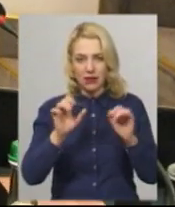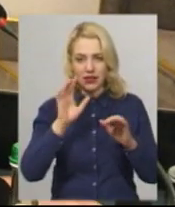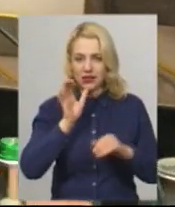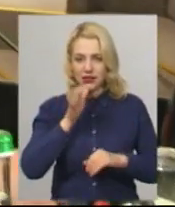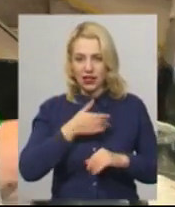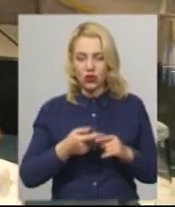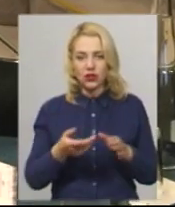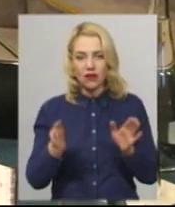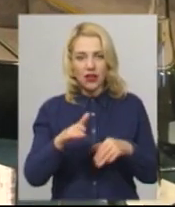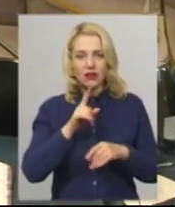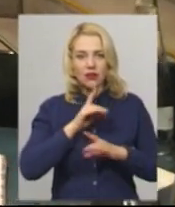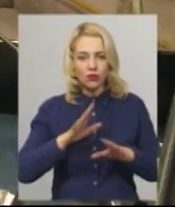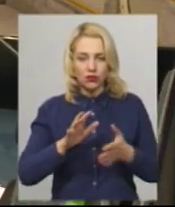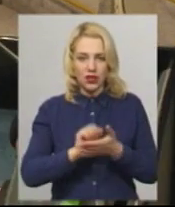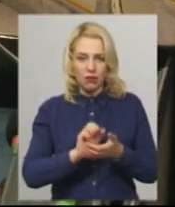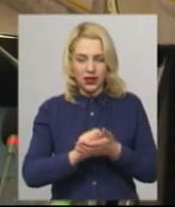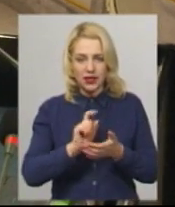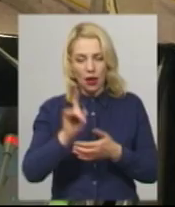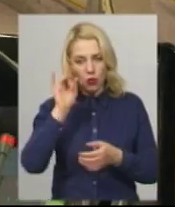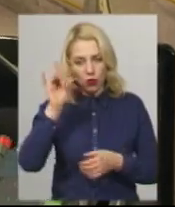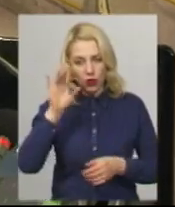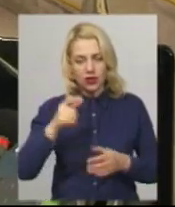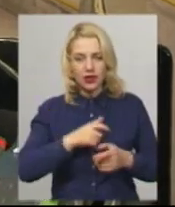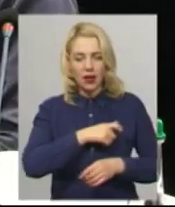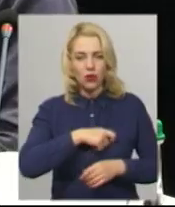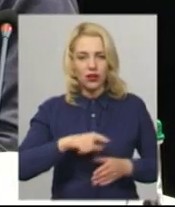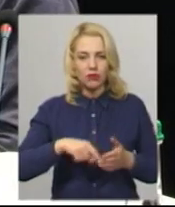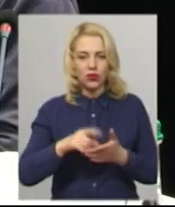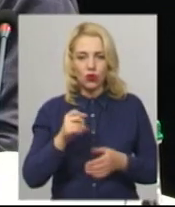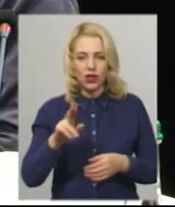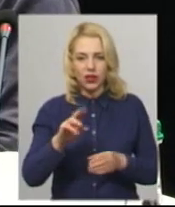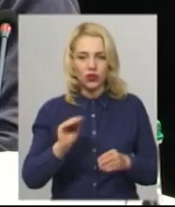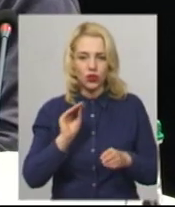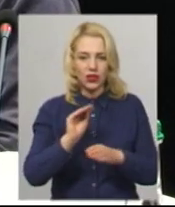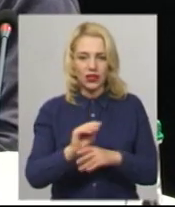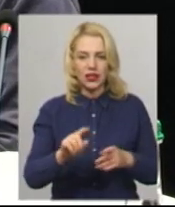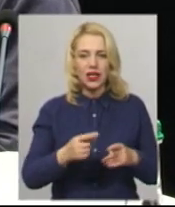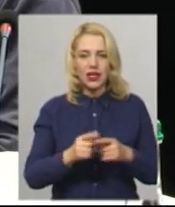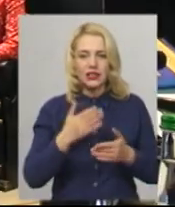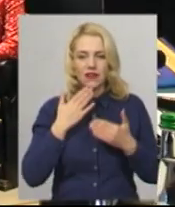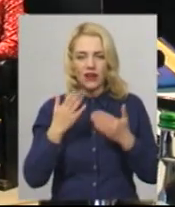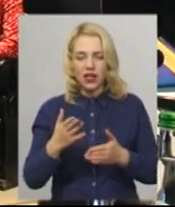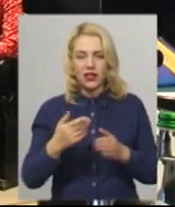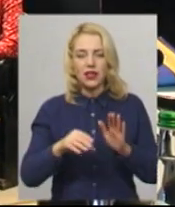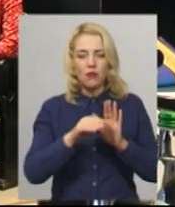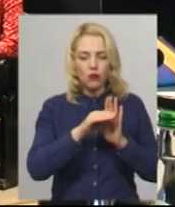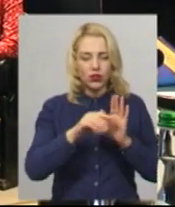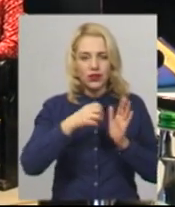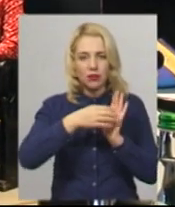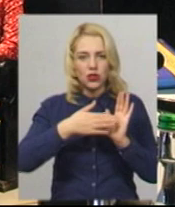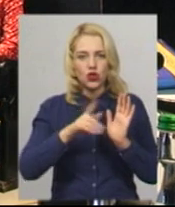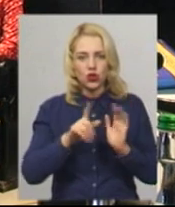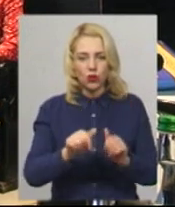-таки давайте ми будемо займатися спокопізною. Депутат міської ради додає, у листі звернення до президента України є пункт про те, аби розірвати з Росією